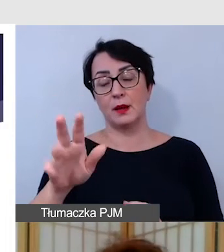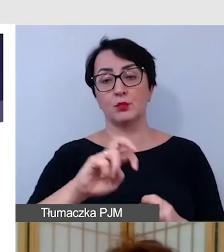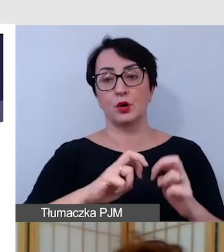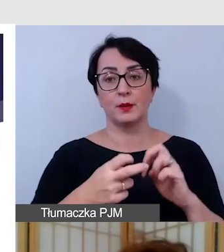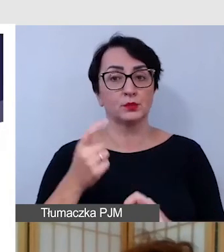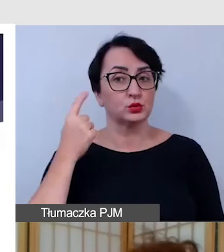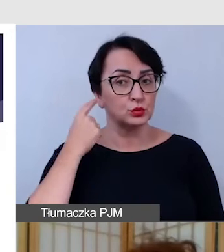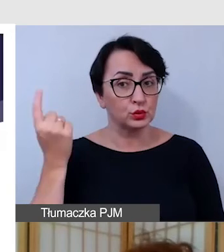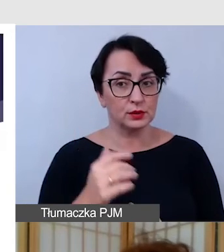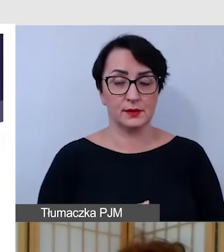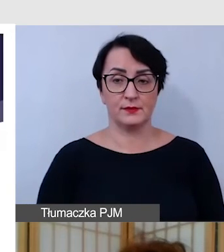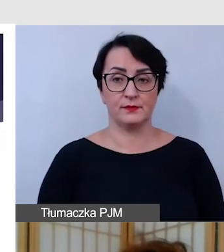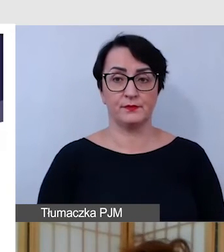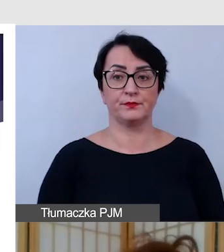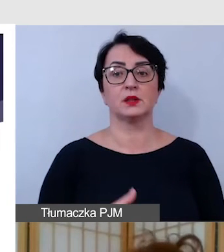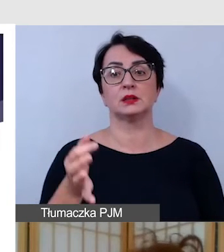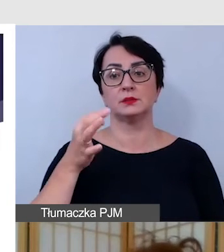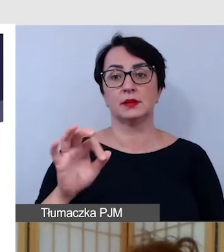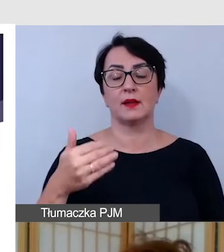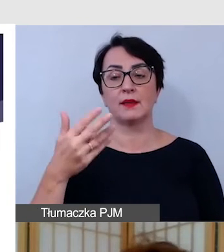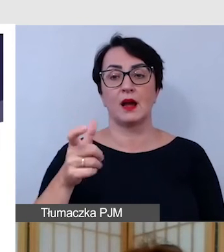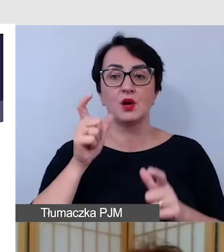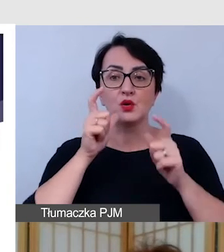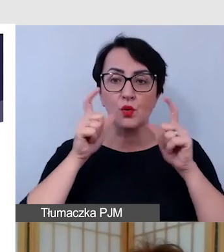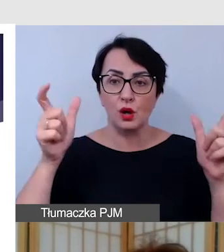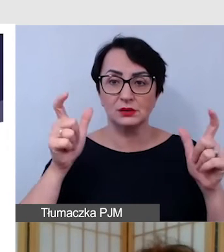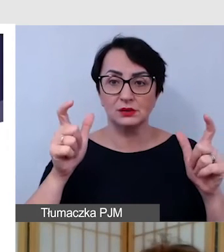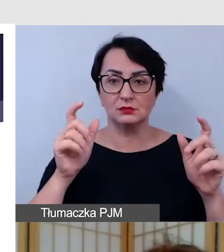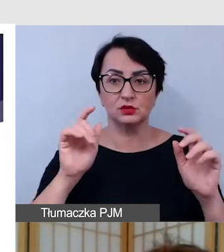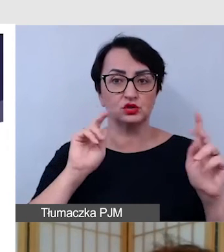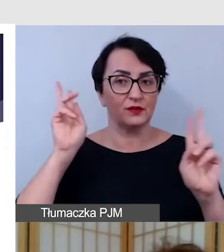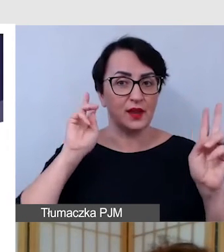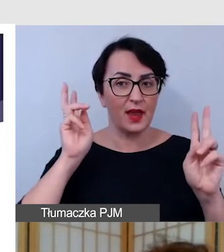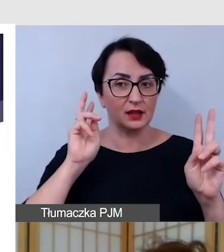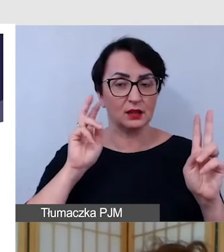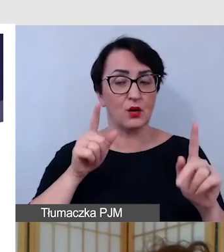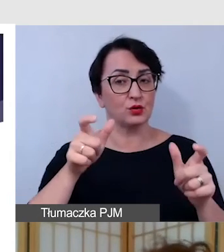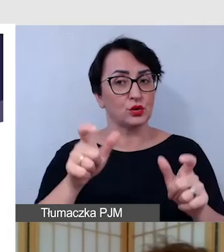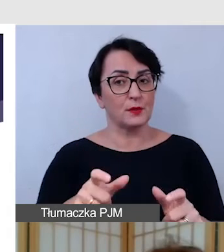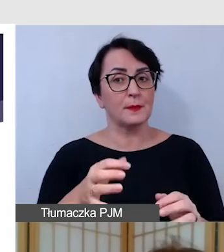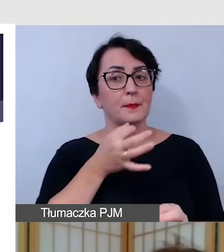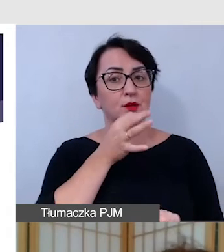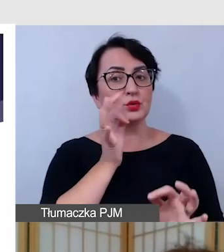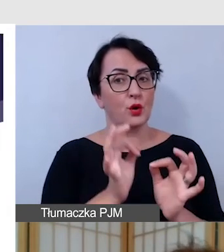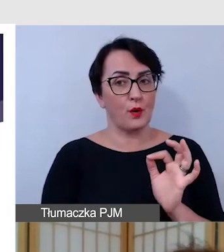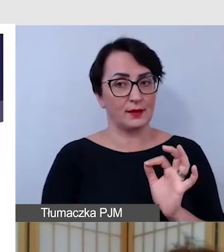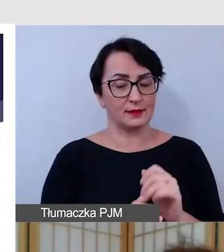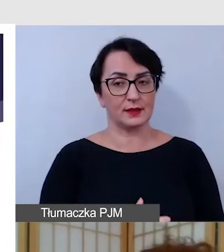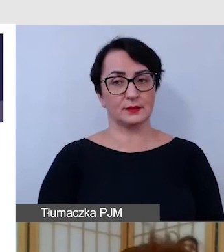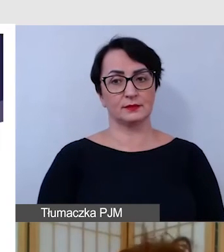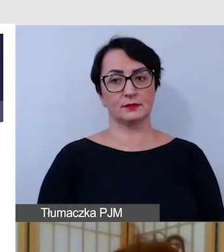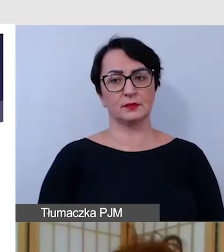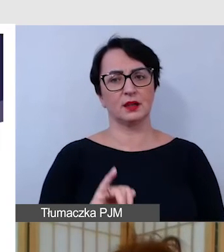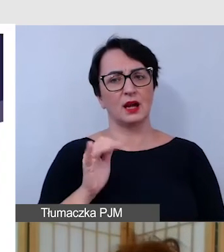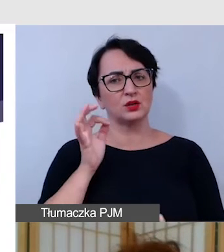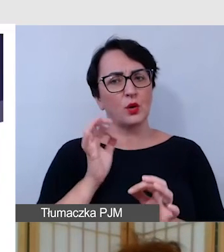słuchem, to wtedy w szczególny sposób to naguśnienie będzie ważne i tą osobę też musimy dopytać, jakie